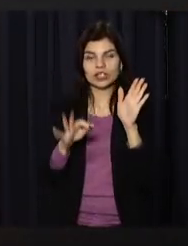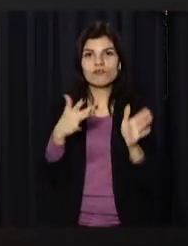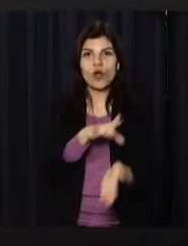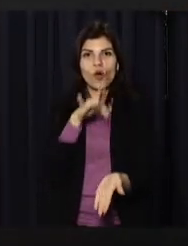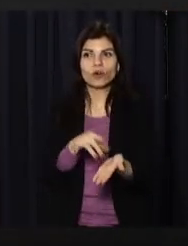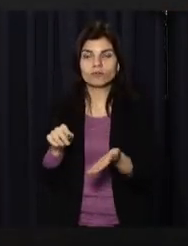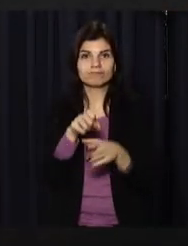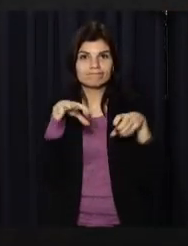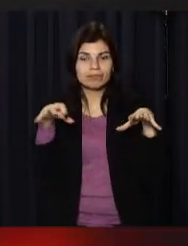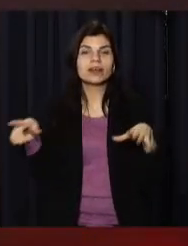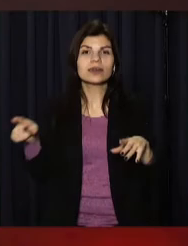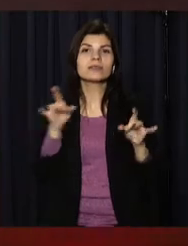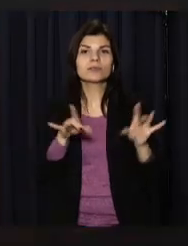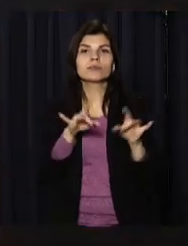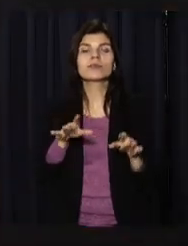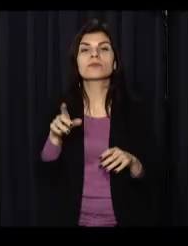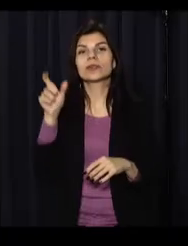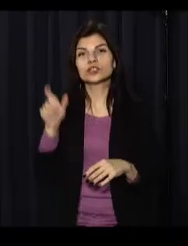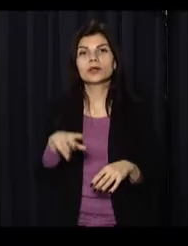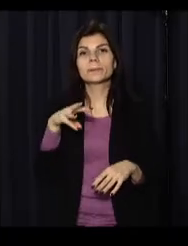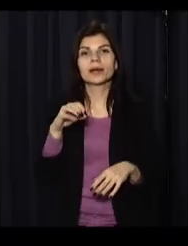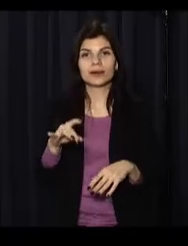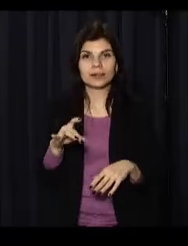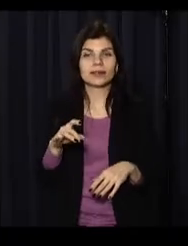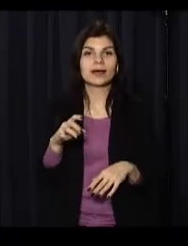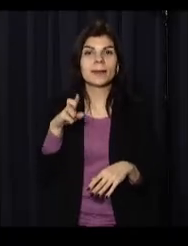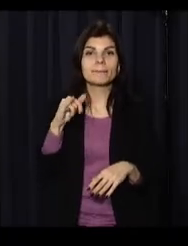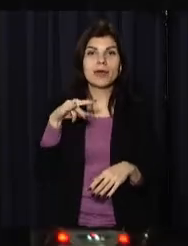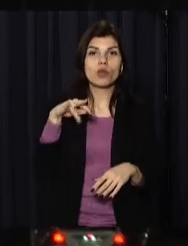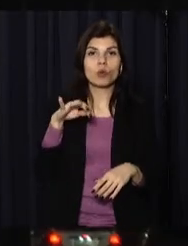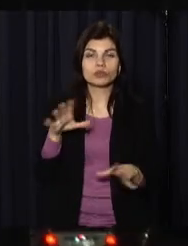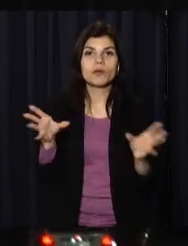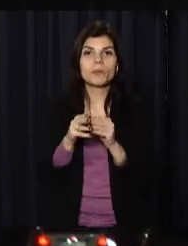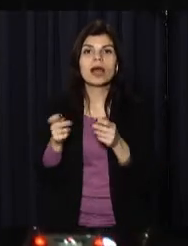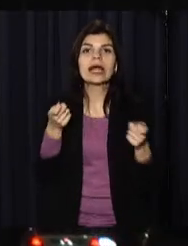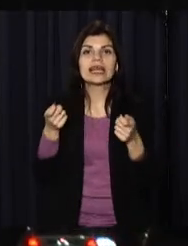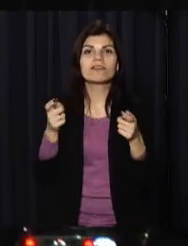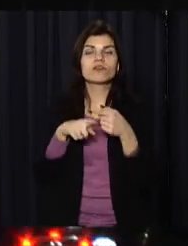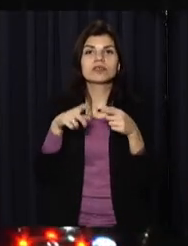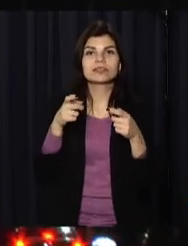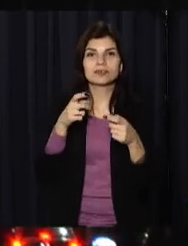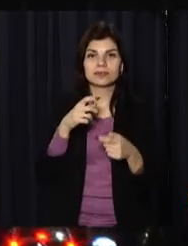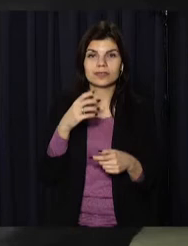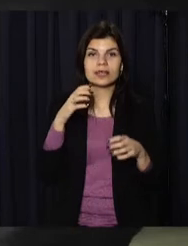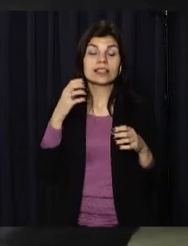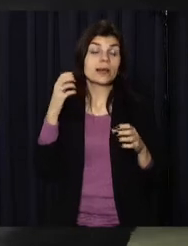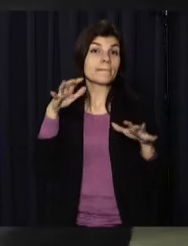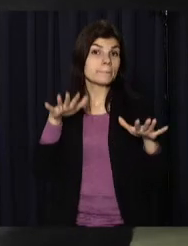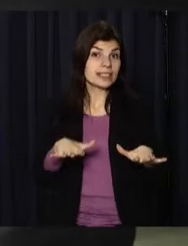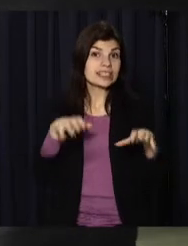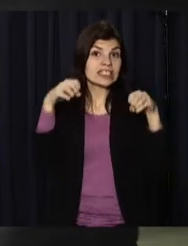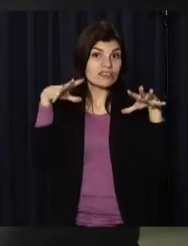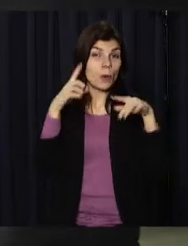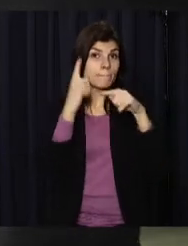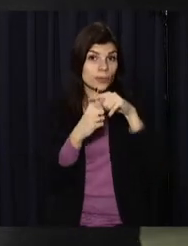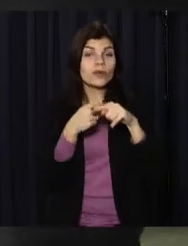на черговому об'їзді розповів міський голова Кам'янського Андрій Білоусов. Разом із керівництвом комунального підприємства «Міськсвітло-Плюс» він побував